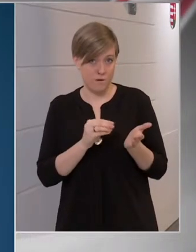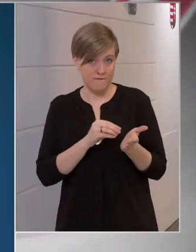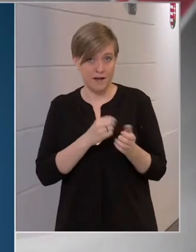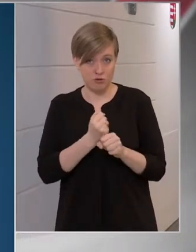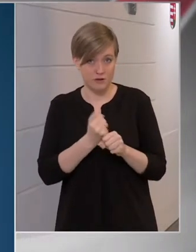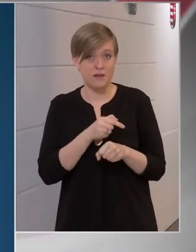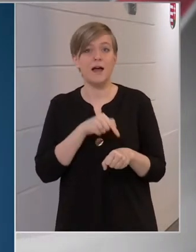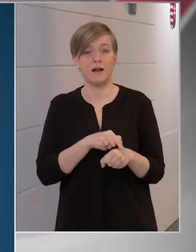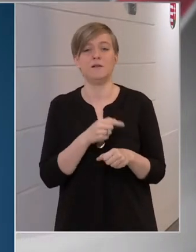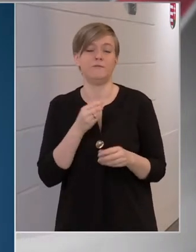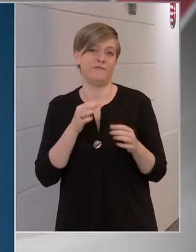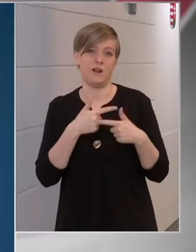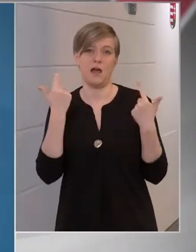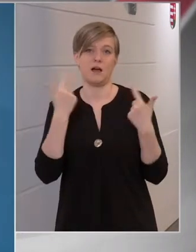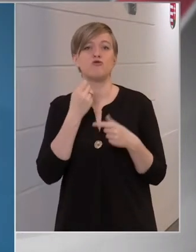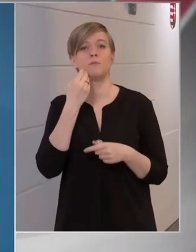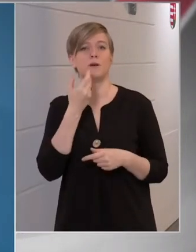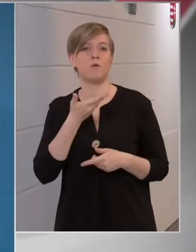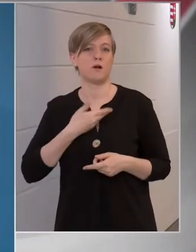kapott, és az is, hogy ezt mikor kapta.